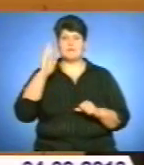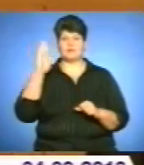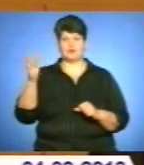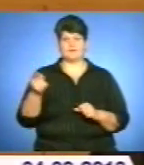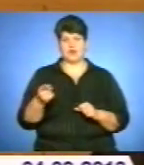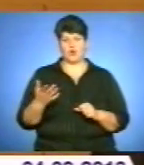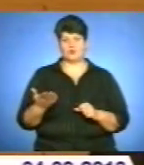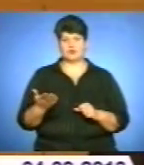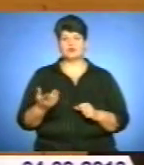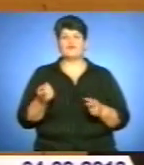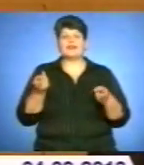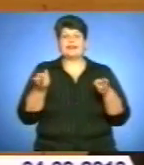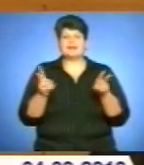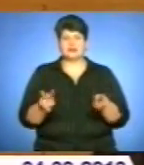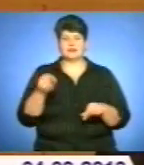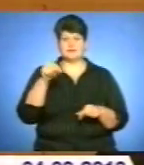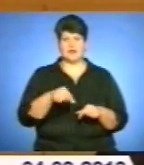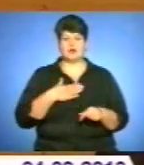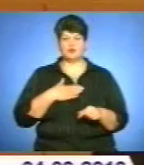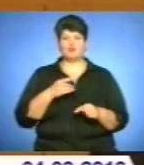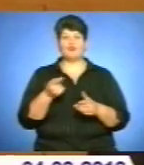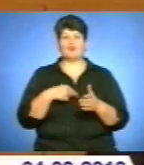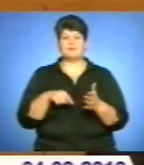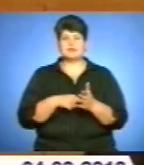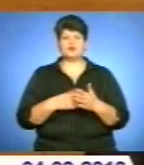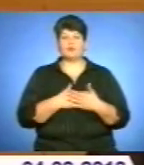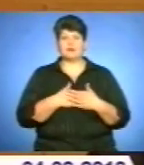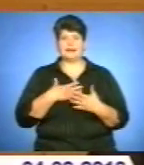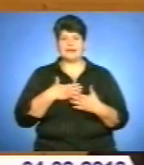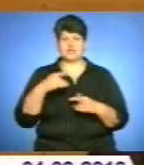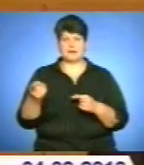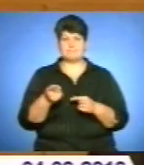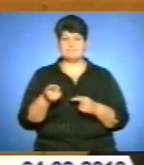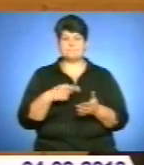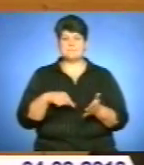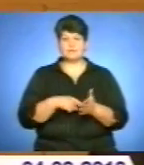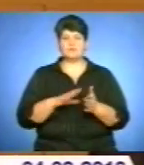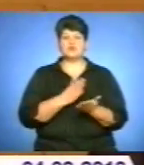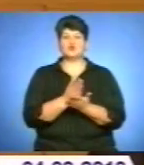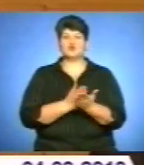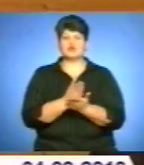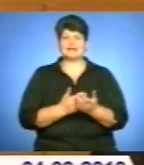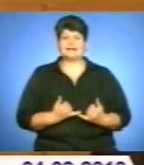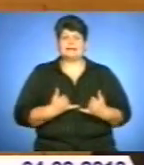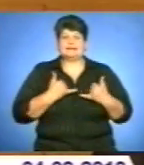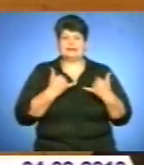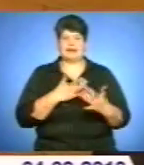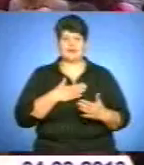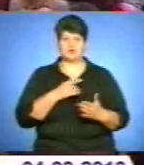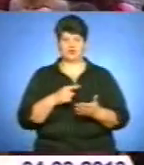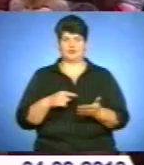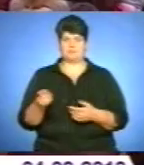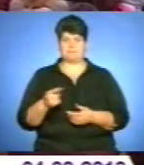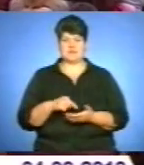Тернополі. Щоб вони залишалися в нашому місті, щоб вони любили наше місто, щоб вони були готові служити на благо нашого міста.